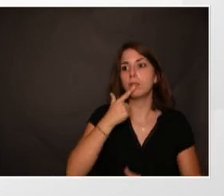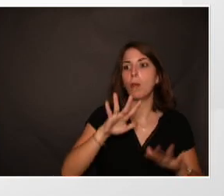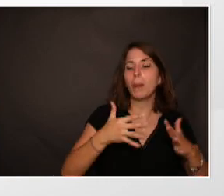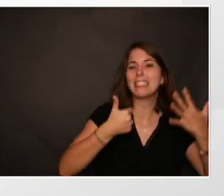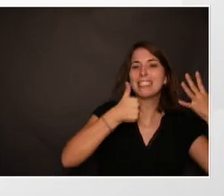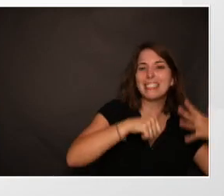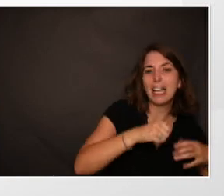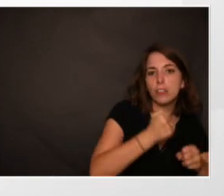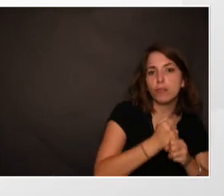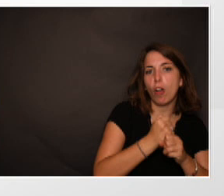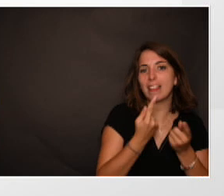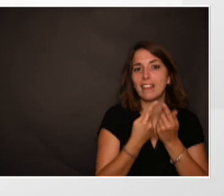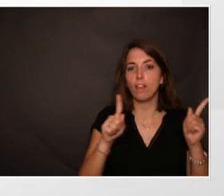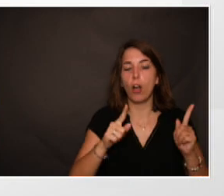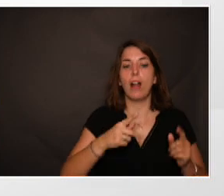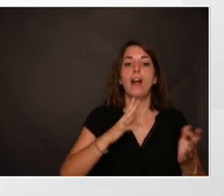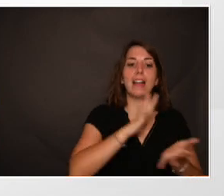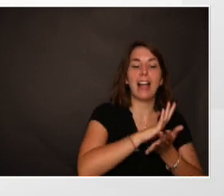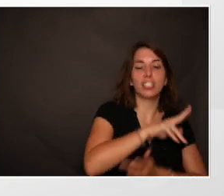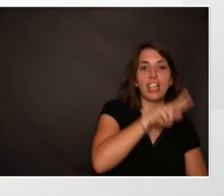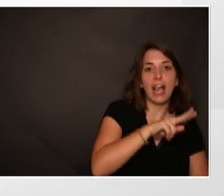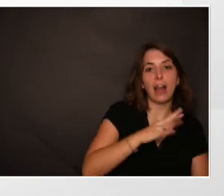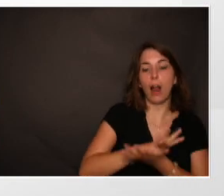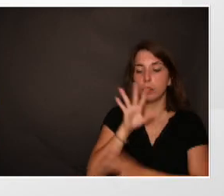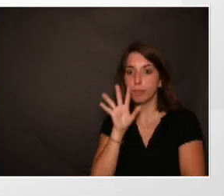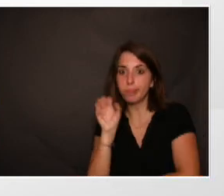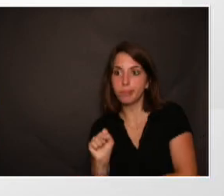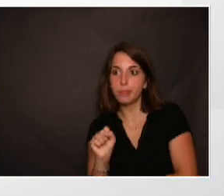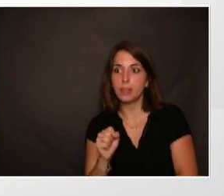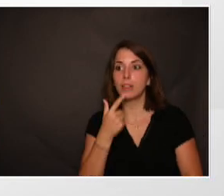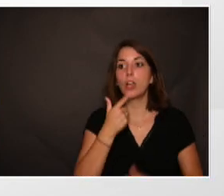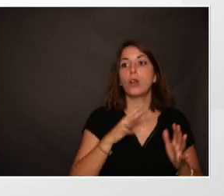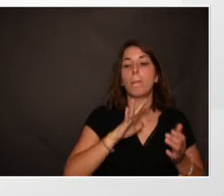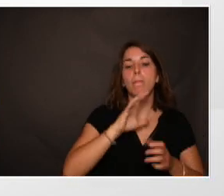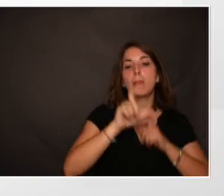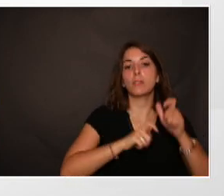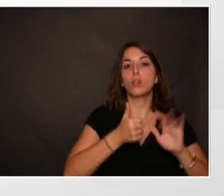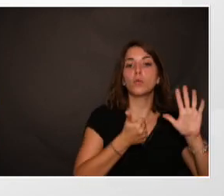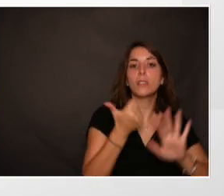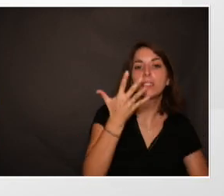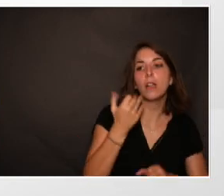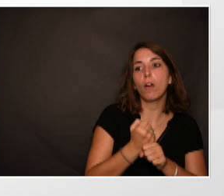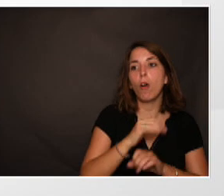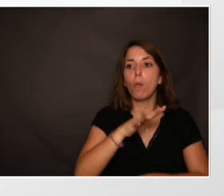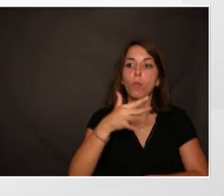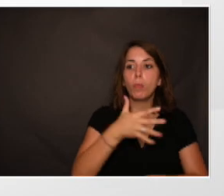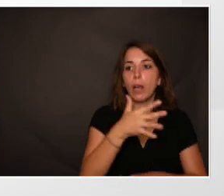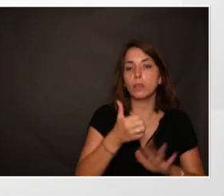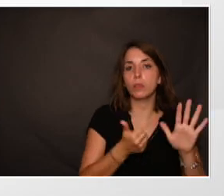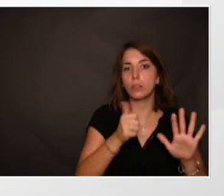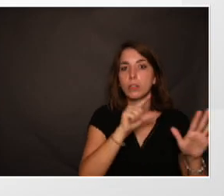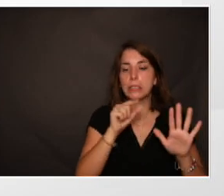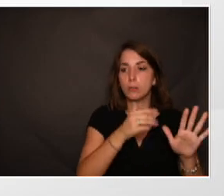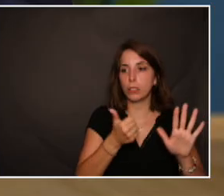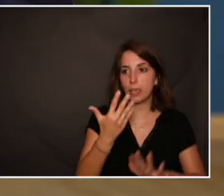ans entre l'âge perçu et l'âge réel dans le groupe des 65 ans à peu près, 65-79 ans, ce qui